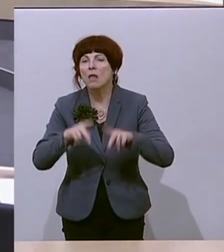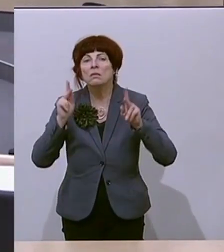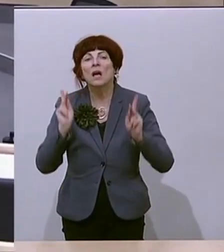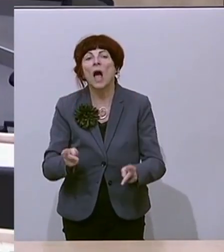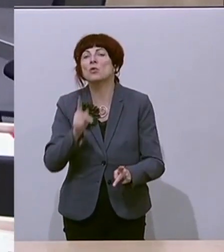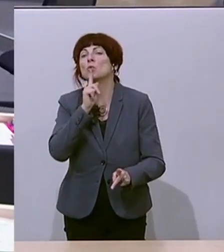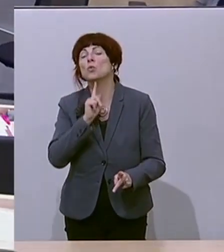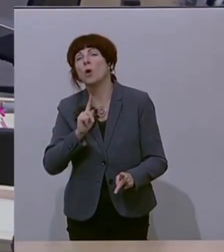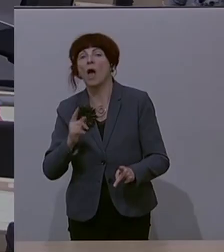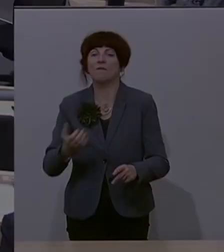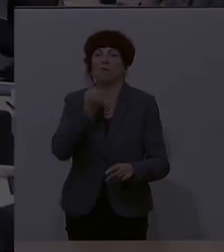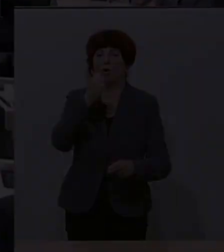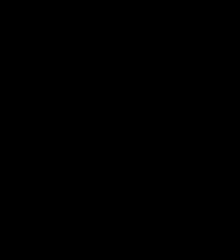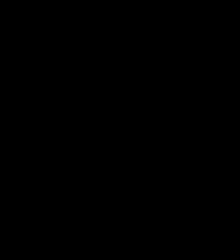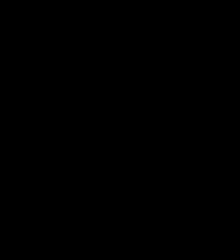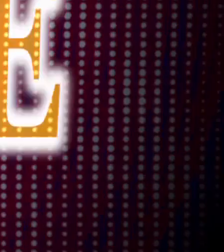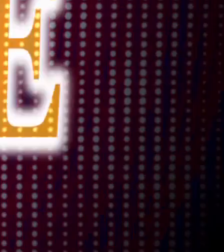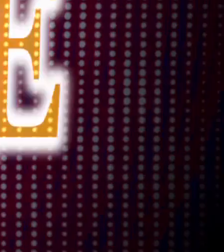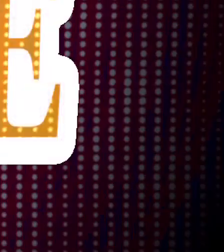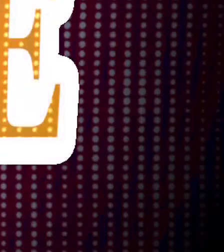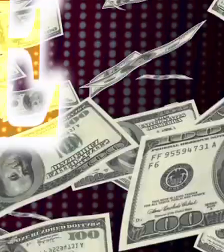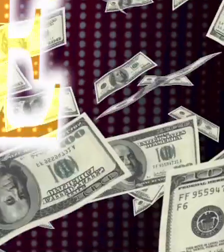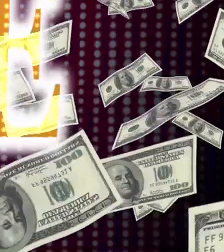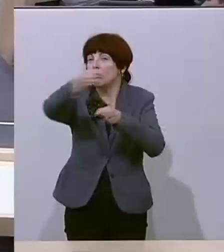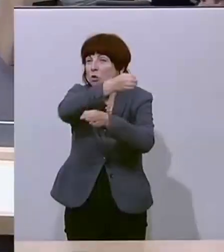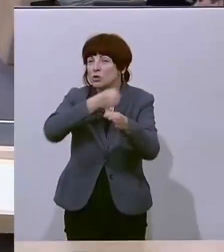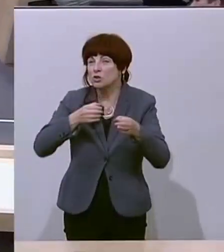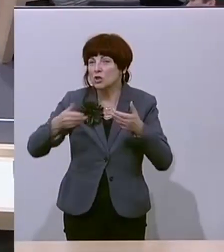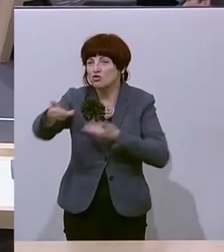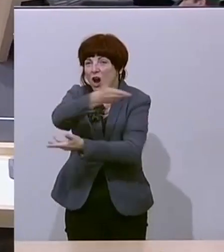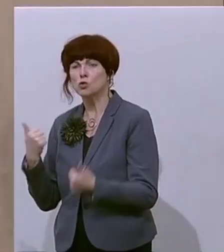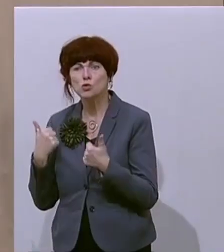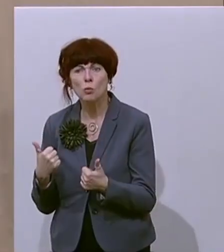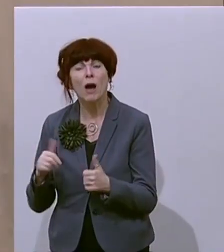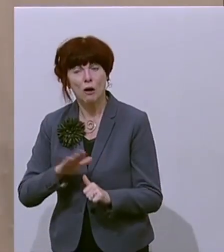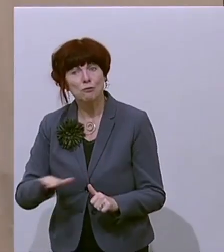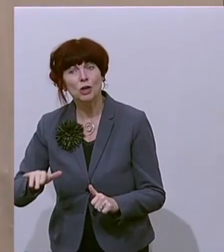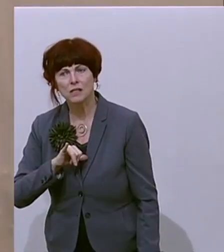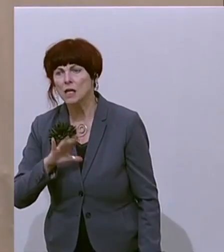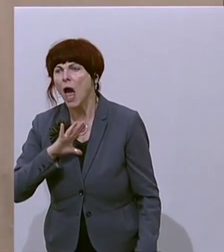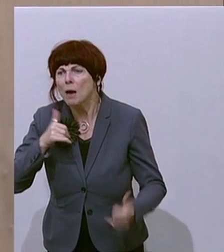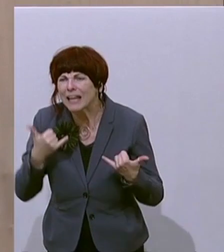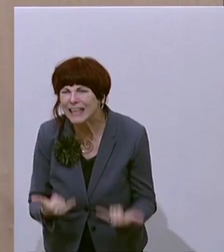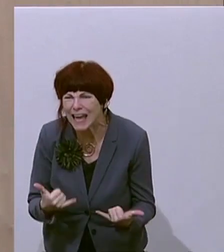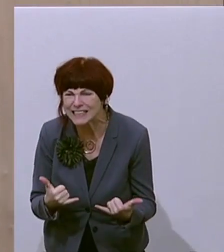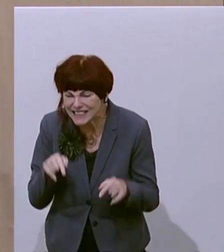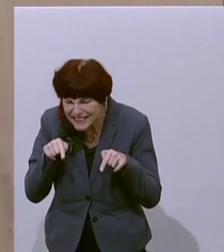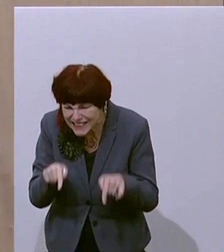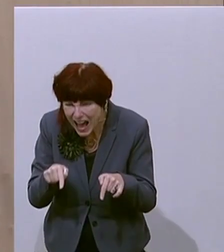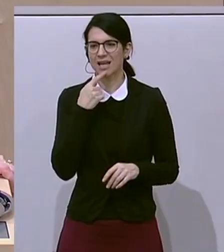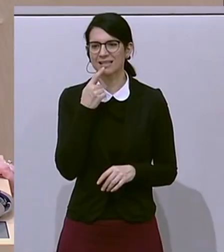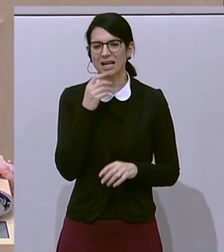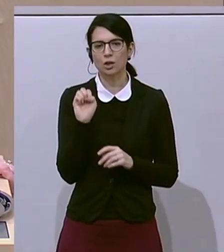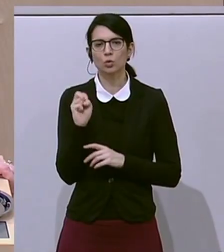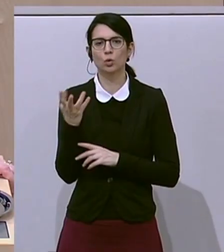kennt und nicht, wenn man was kann? Casino Royale Korruption Wir haben jetzt einen Kriminalfall